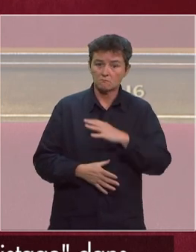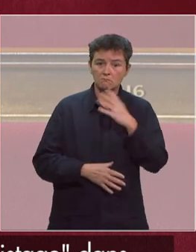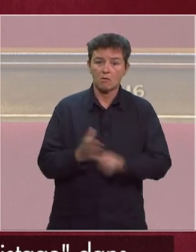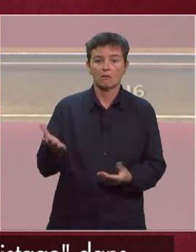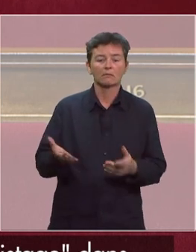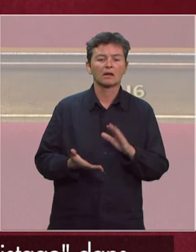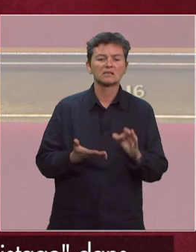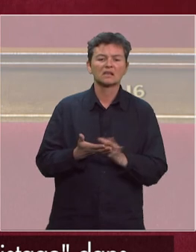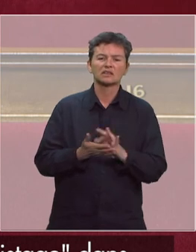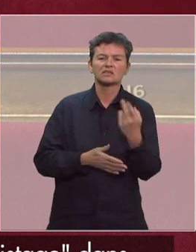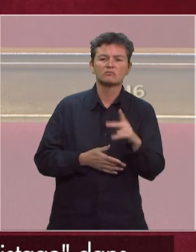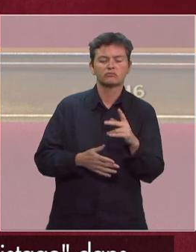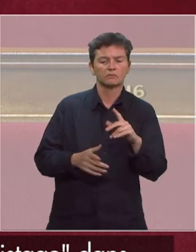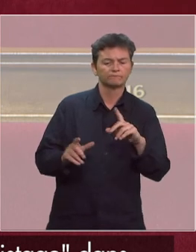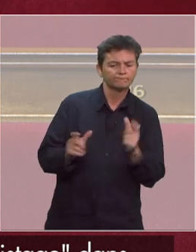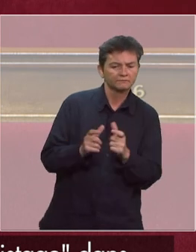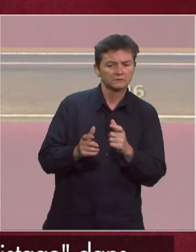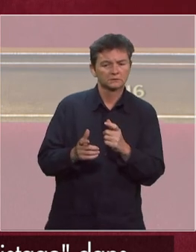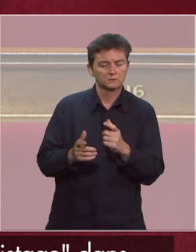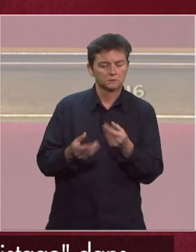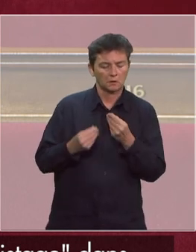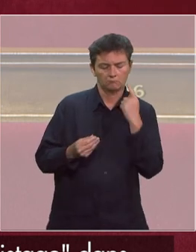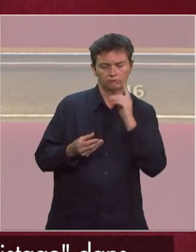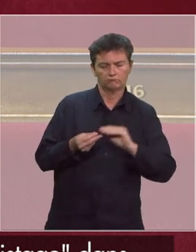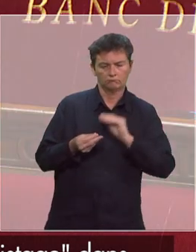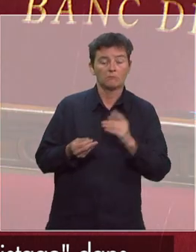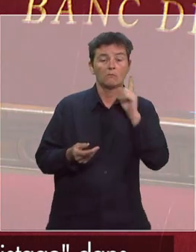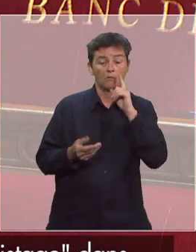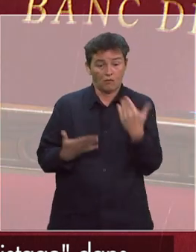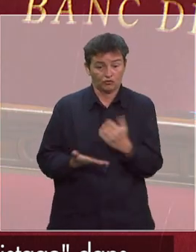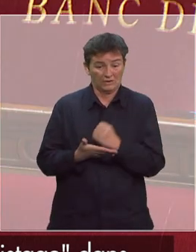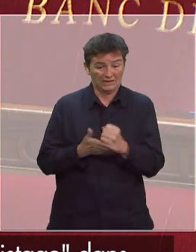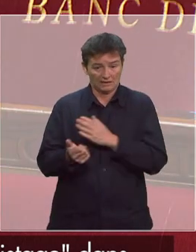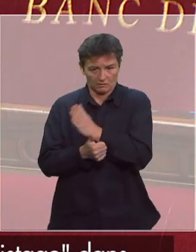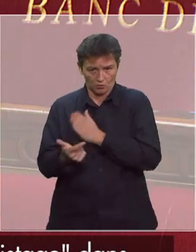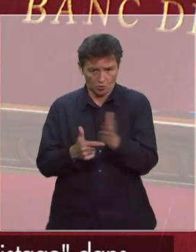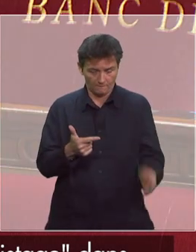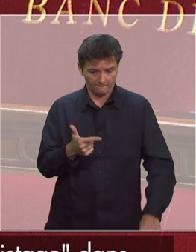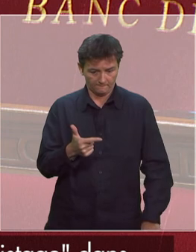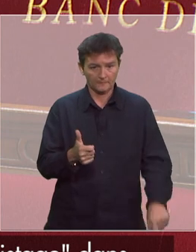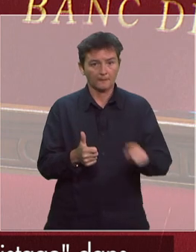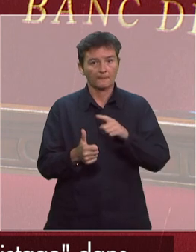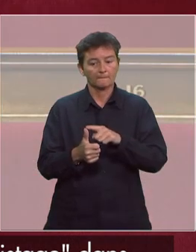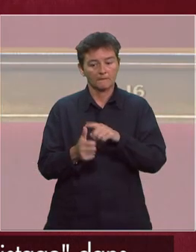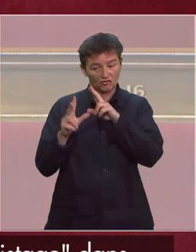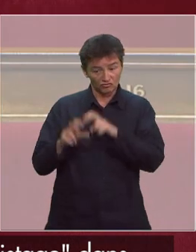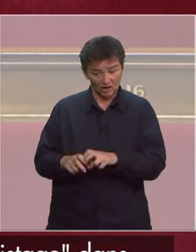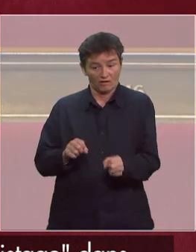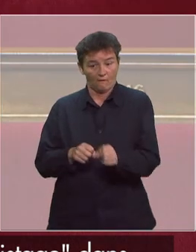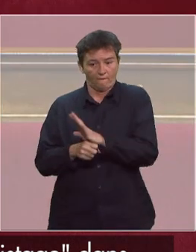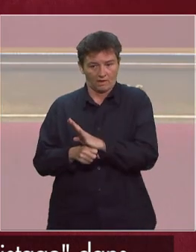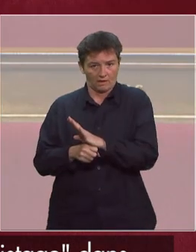dépistage suscite des questions. Il existe actuellement deux types de tests. D'une part, la recherche du virus lui-même